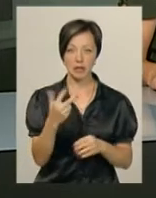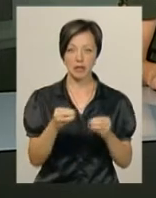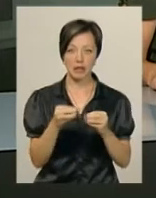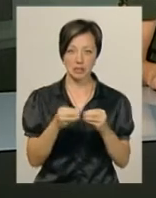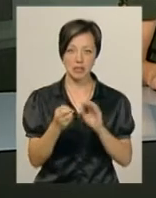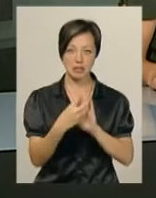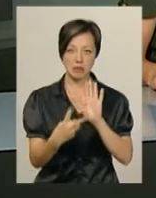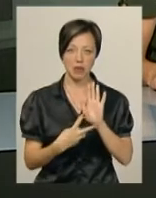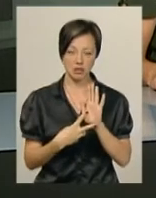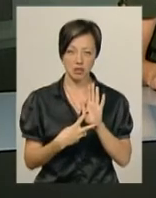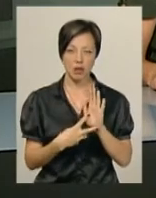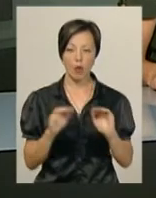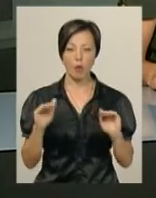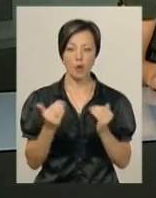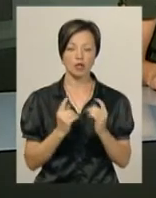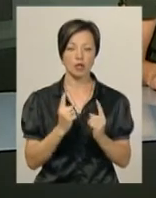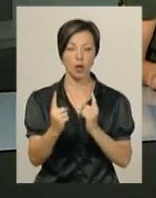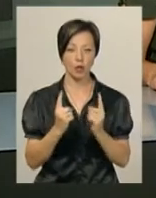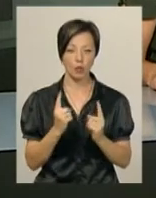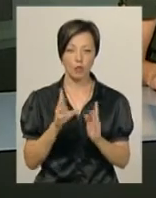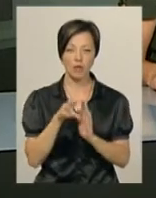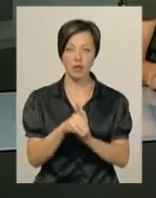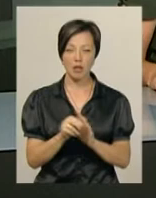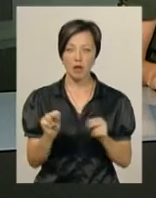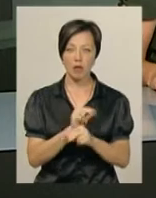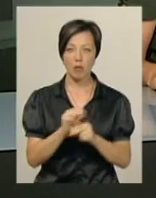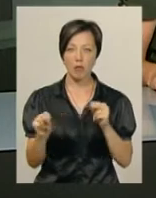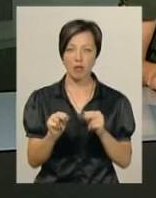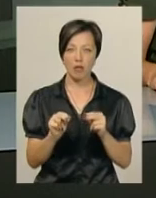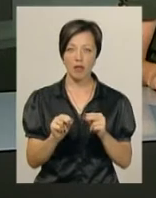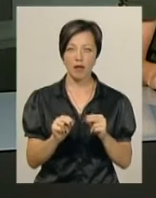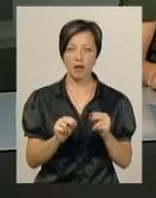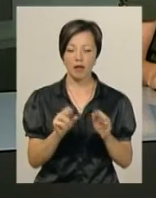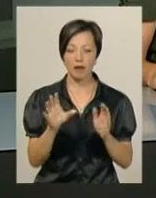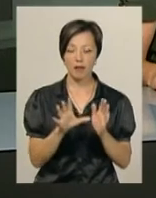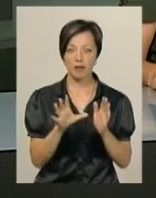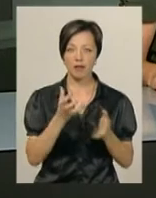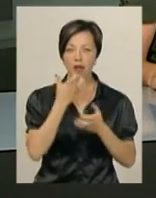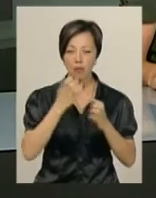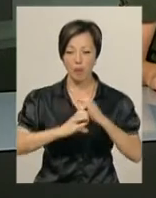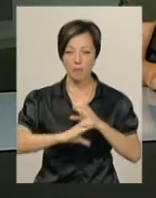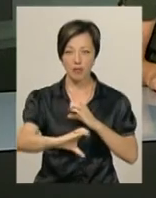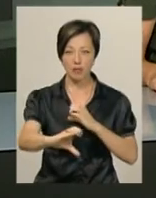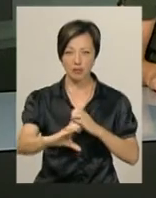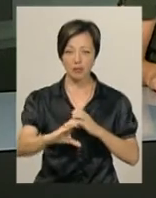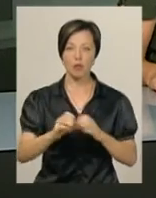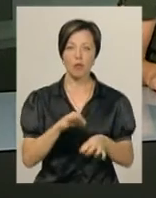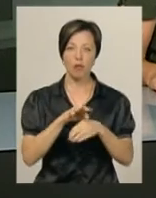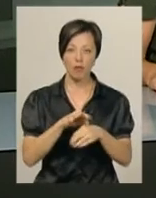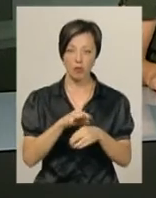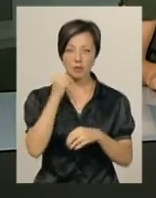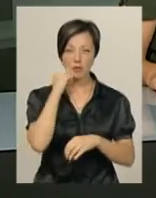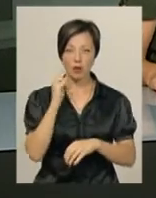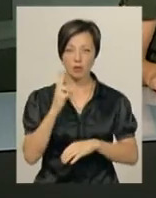10 та 17. Обмеження руху вели через ремонт тепломережі, який працівники «Хмельницьк Теплокомуненерго» проводять на